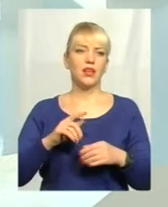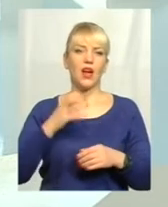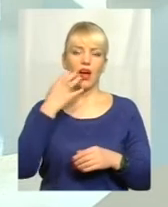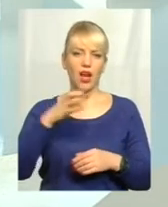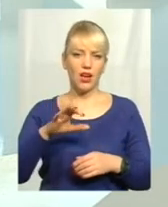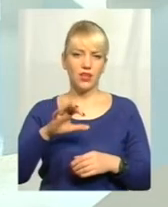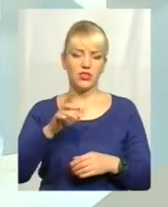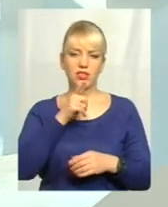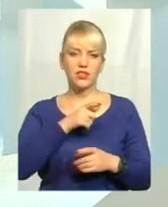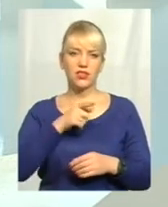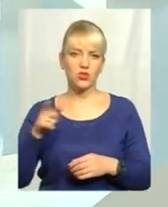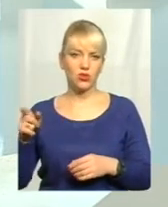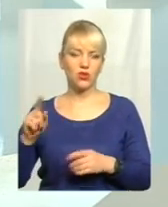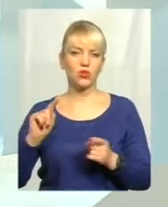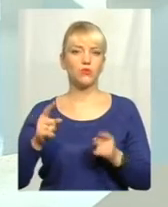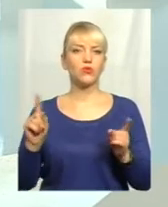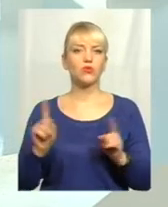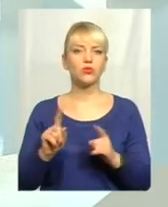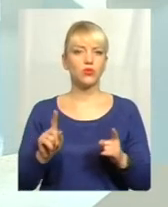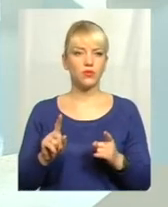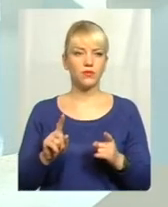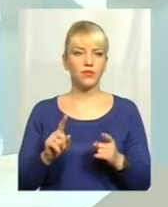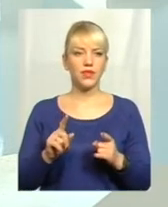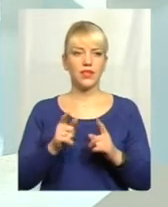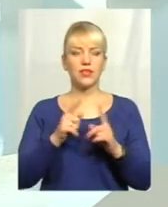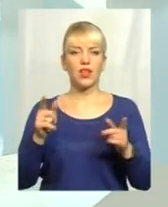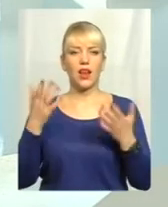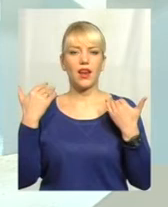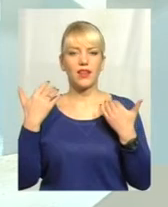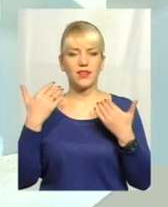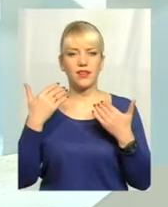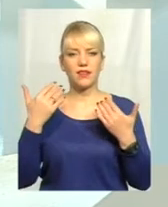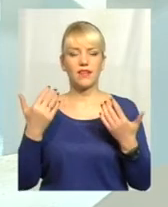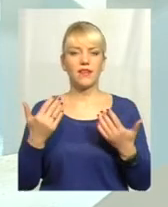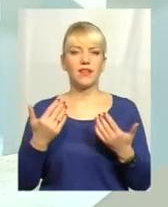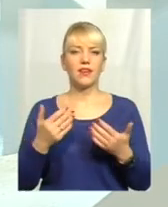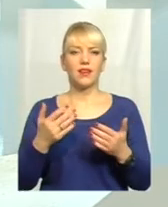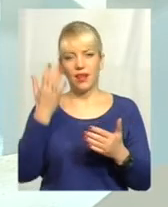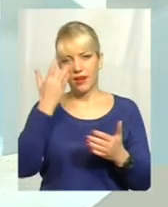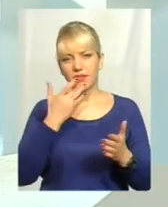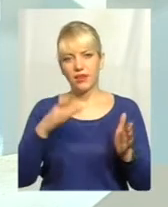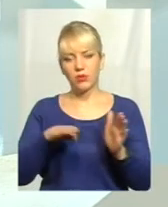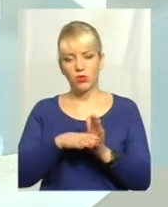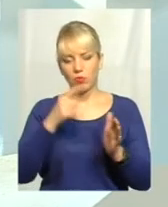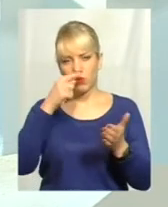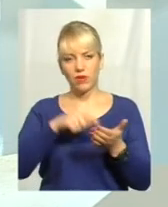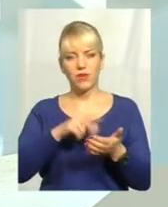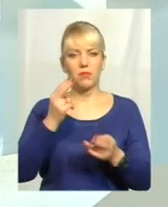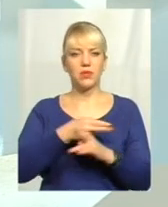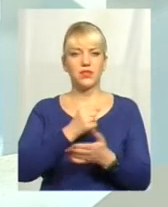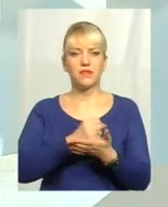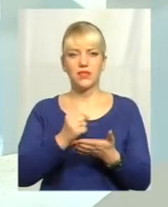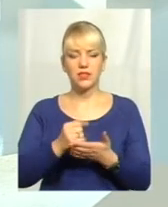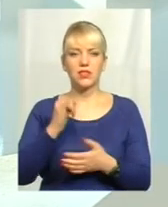гарячий, та сезон, тому що сезон літніх відпусток співпав якраз з запровадженням безвізового режиму, плюс